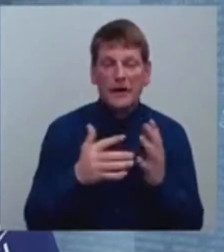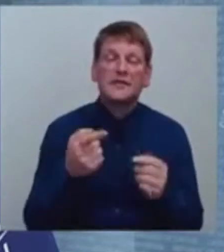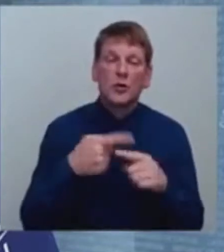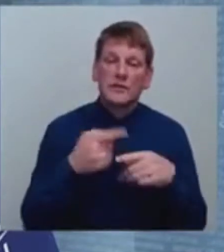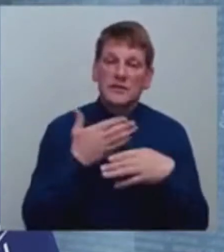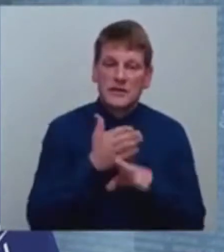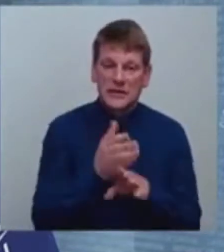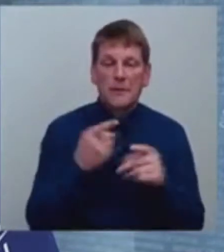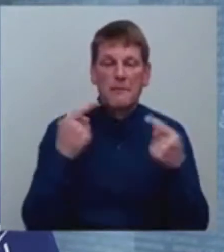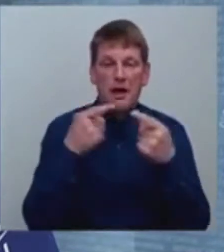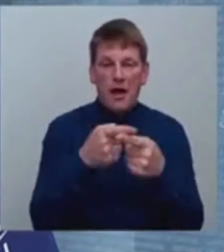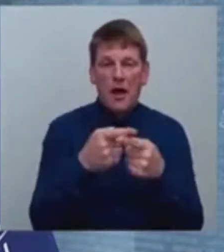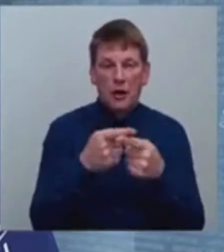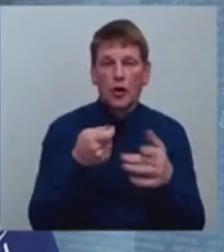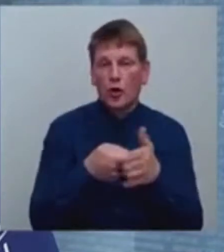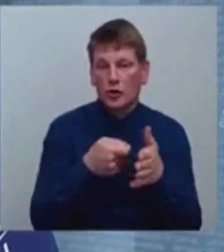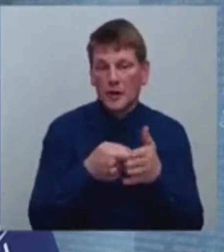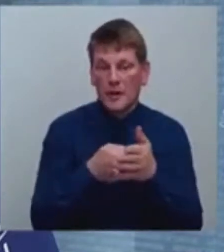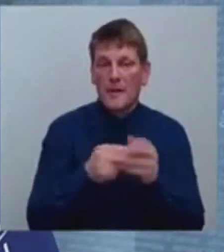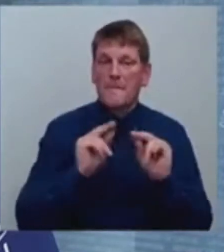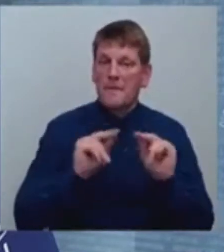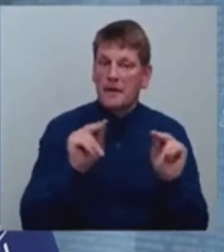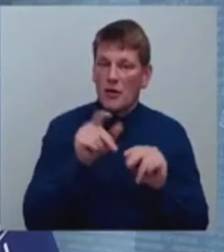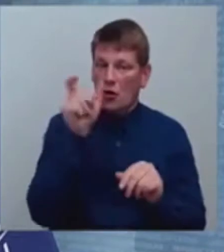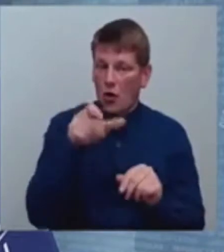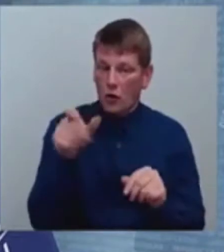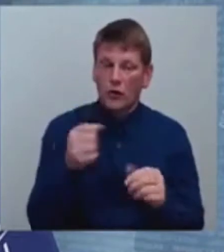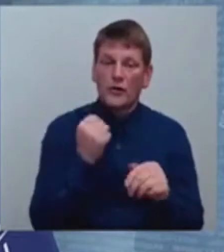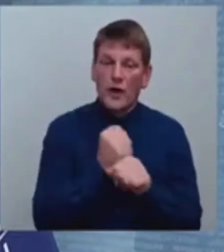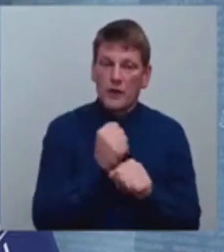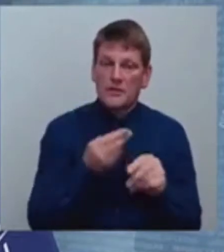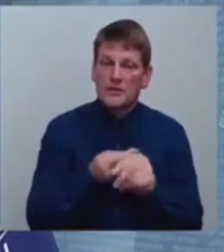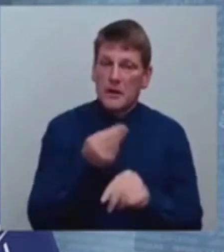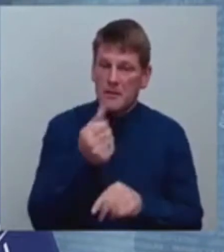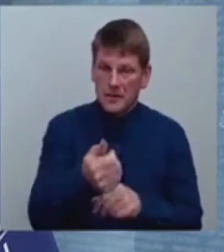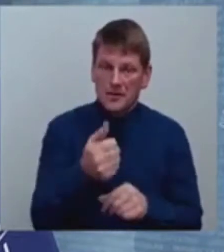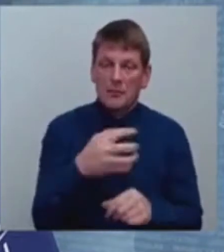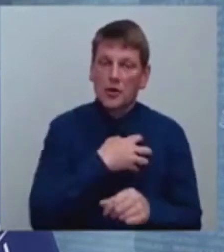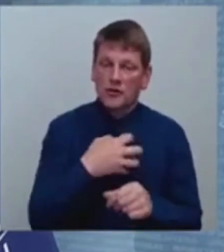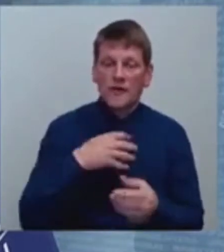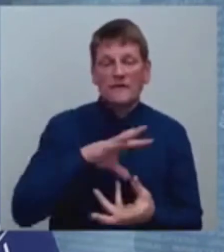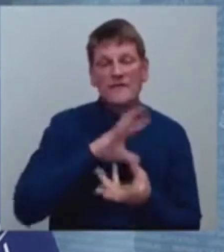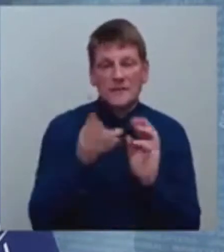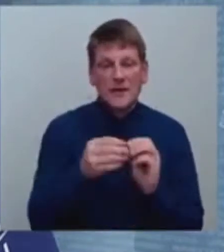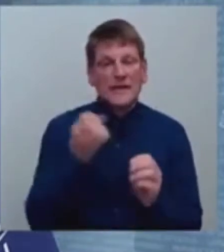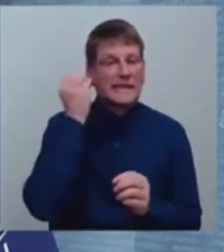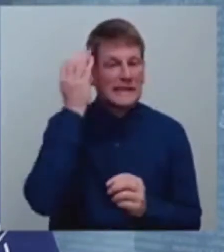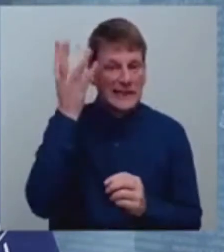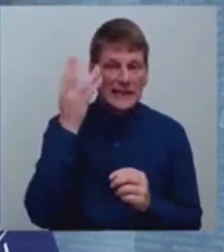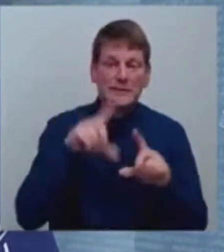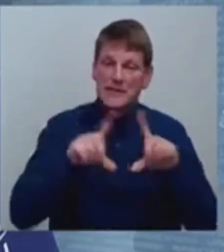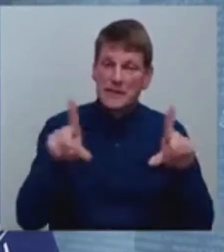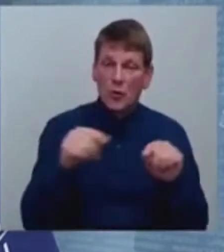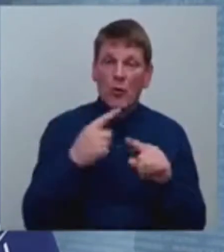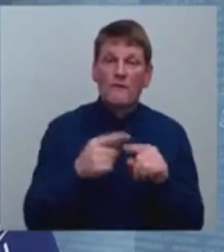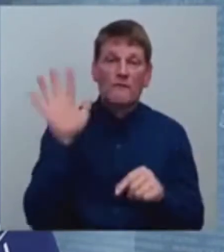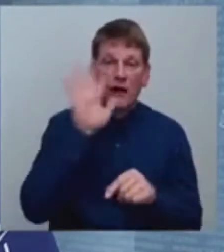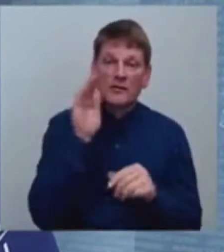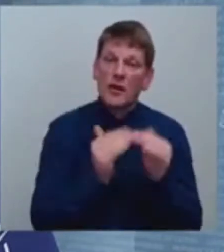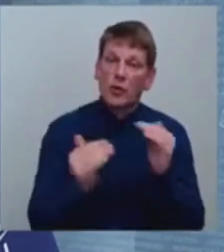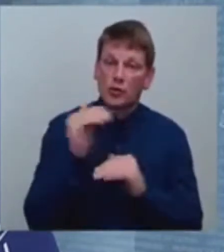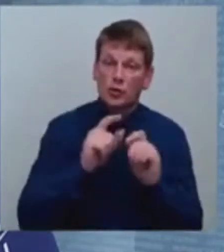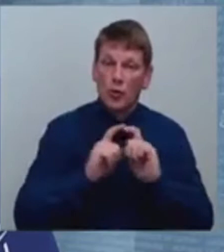budžeta mērķa dotāciju pedagogu darbu samaksai, pašvaldība vispārējās izglītības iestādēs un valsts augstskolu